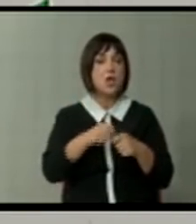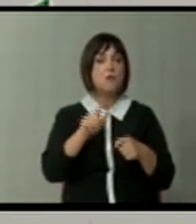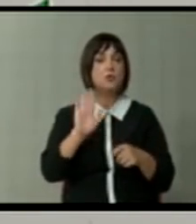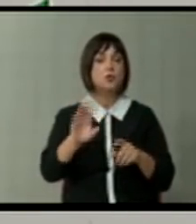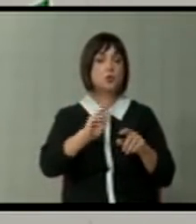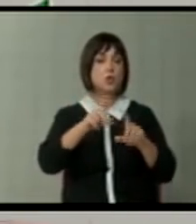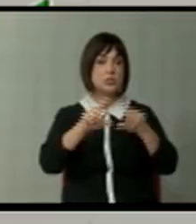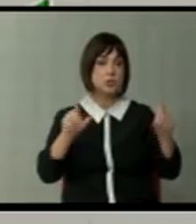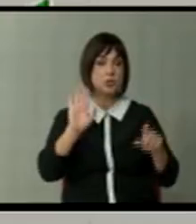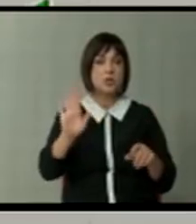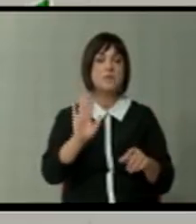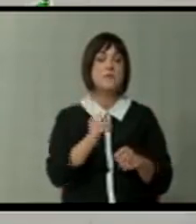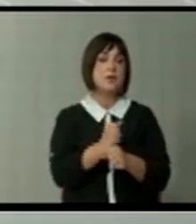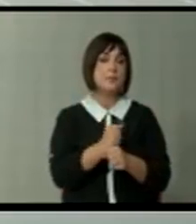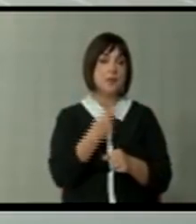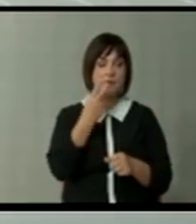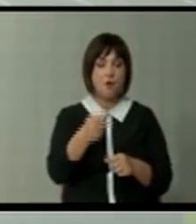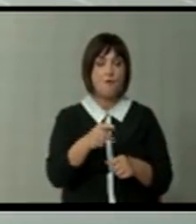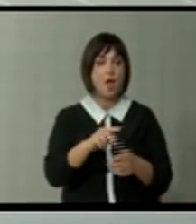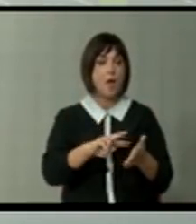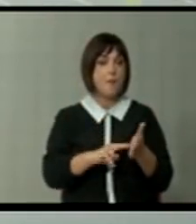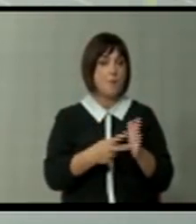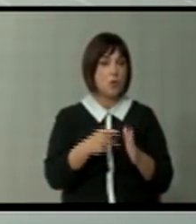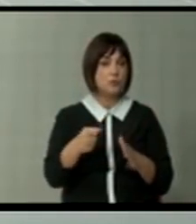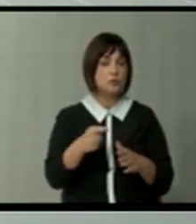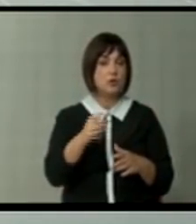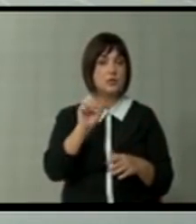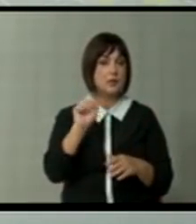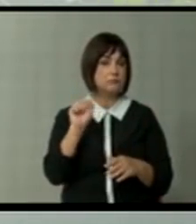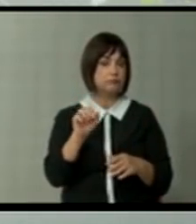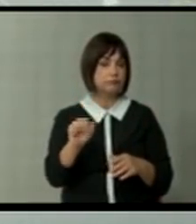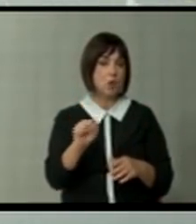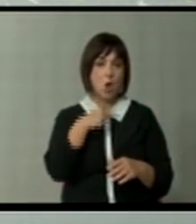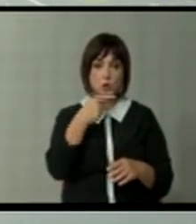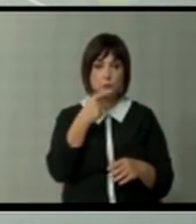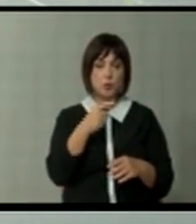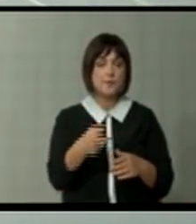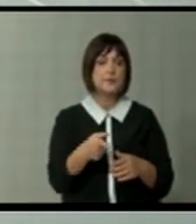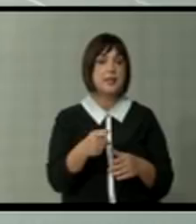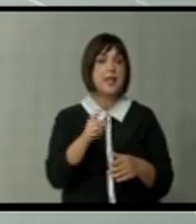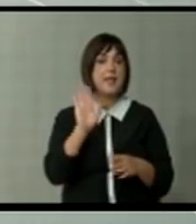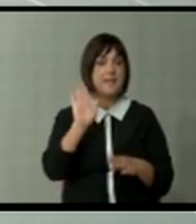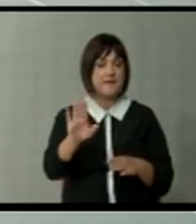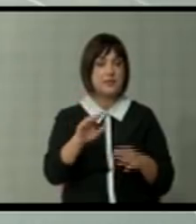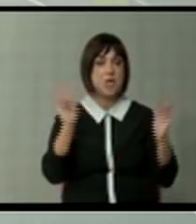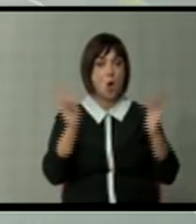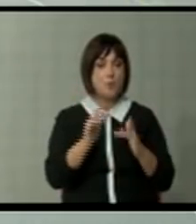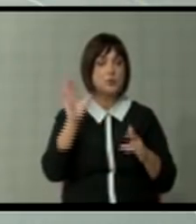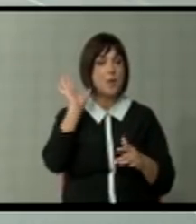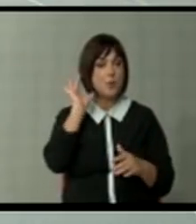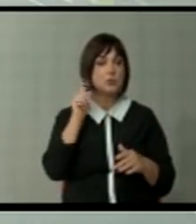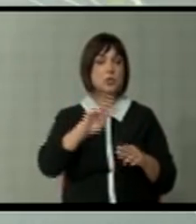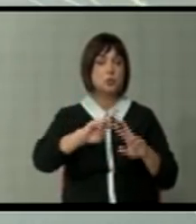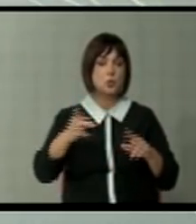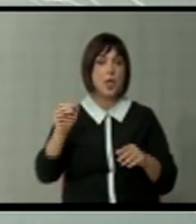тој е нивна... Гледате ли ви во овој актуелен политички естаблишмент кога зборувам за естаблишмент мислам и на власти, на опозиција и на политички